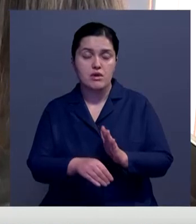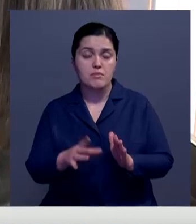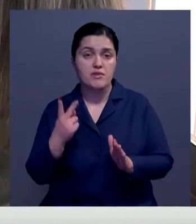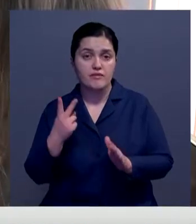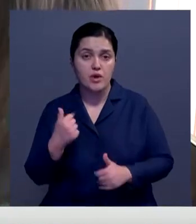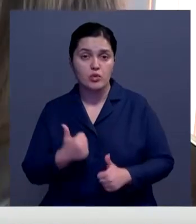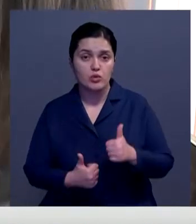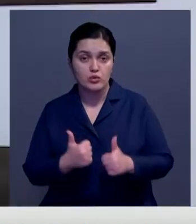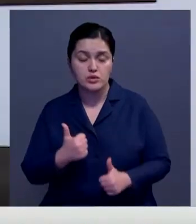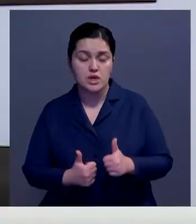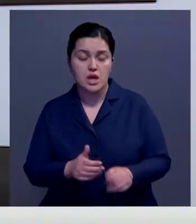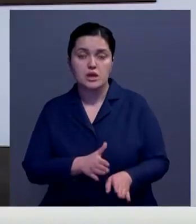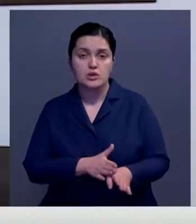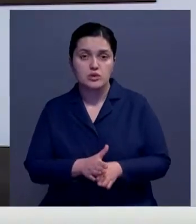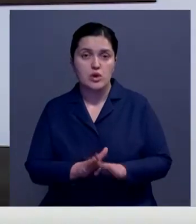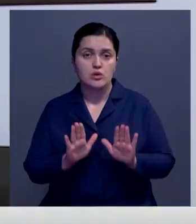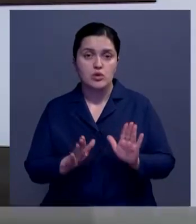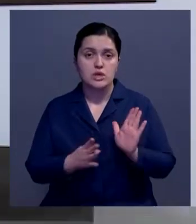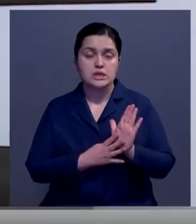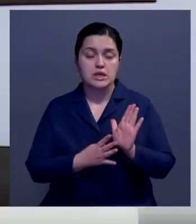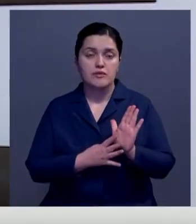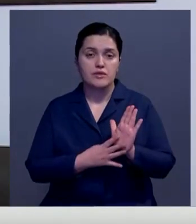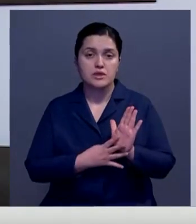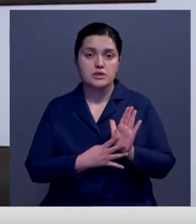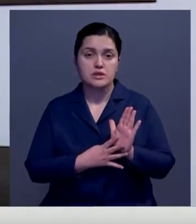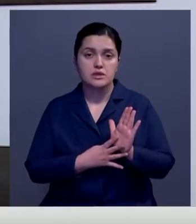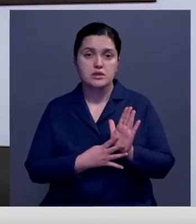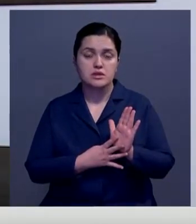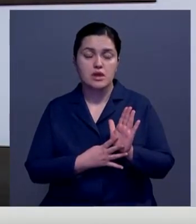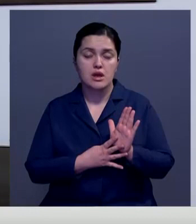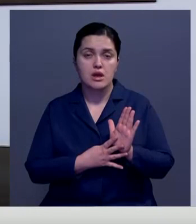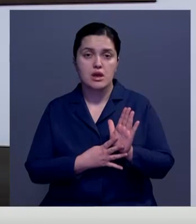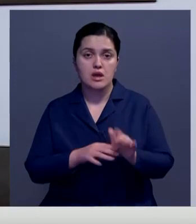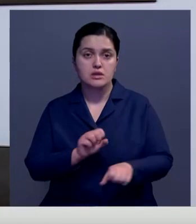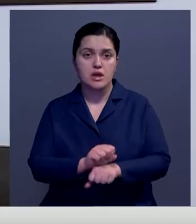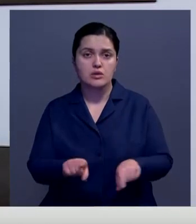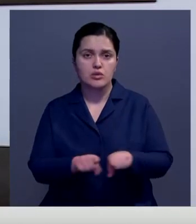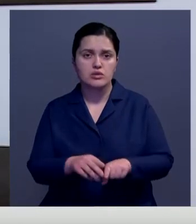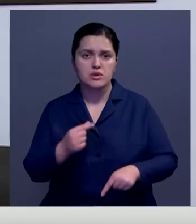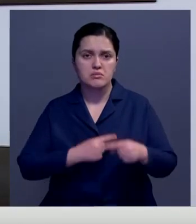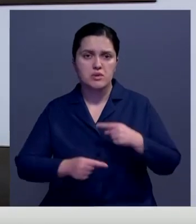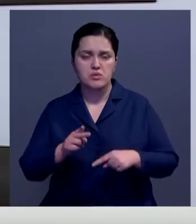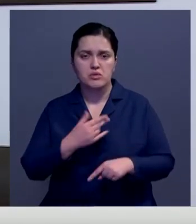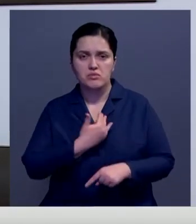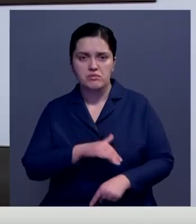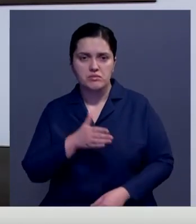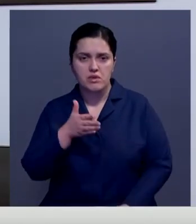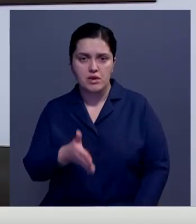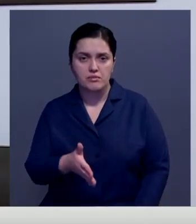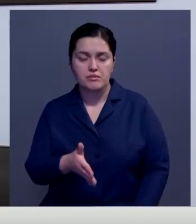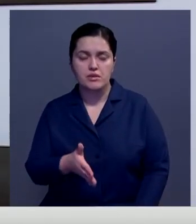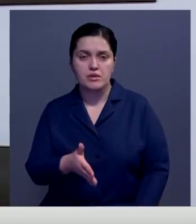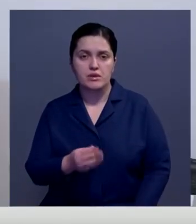конкурса. Реализовано лишь 9 земельных участков. То есть на такой бизнес неохотно наши